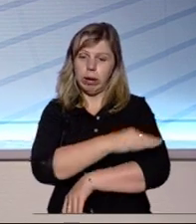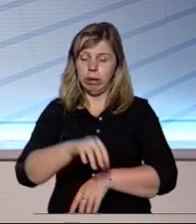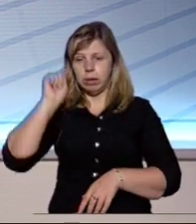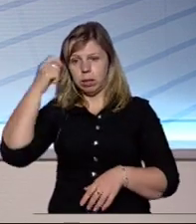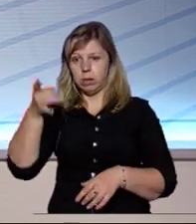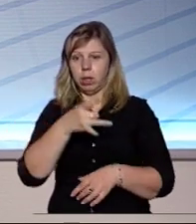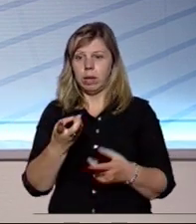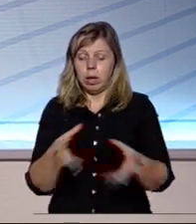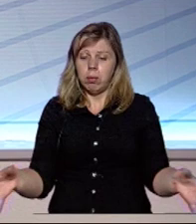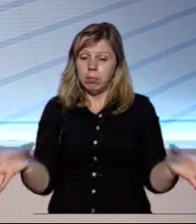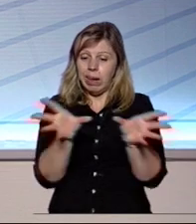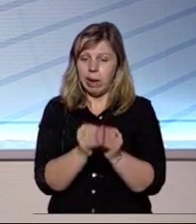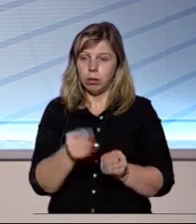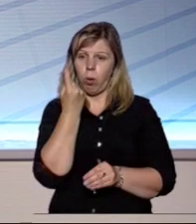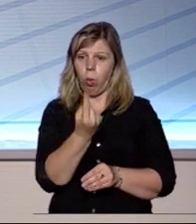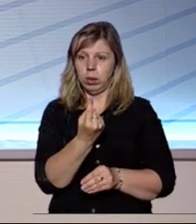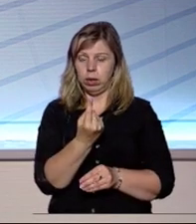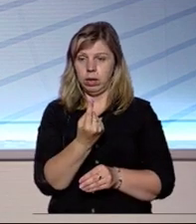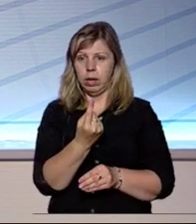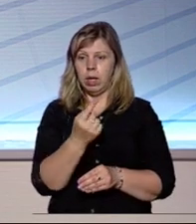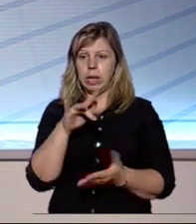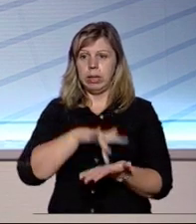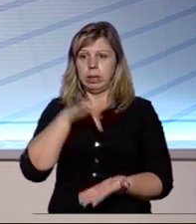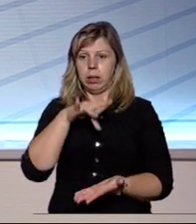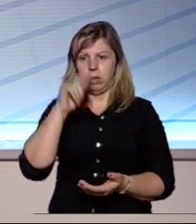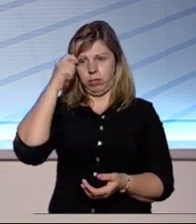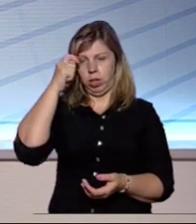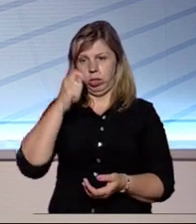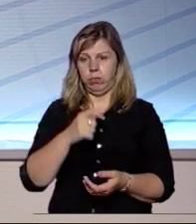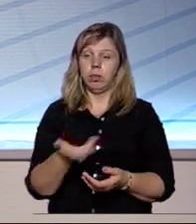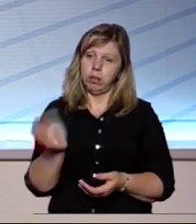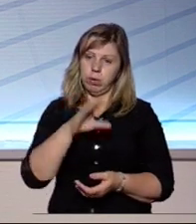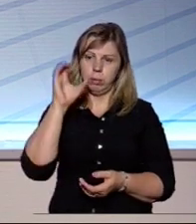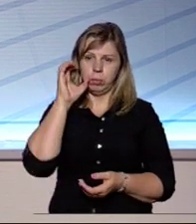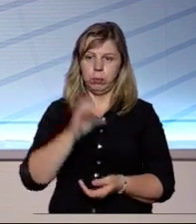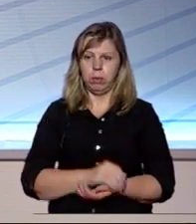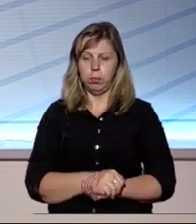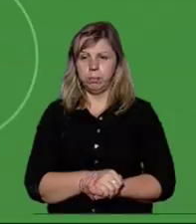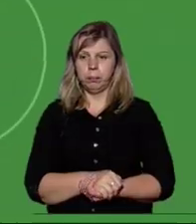Тячівський райони треба об'єднати в один, і з центром у Тячіві. Давайте послухаємо.